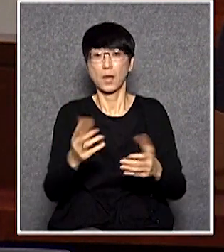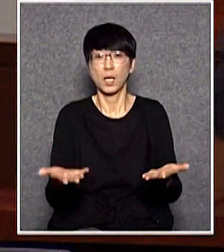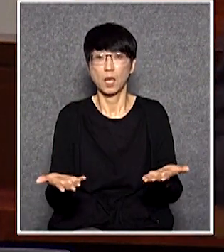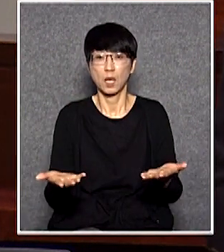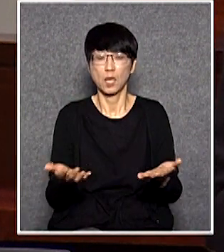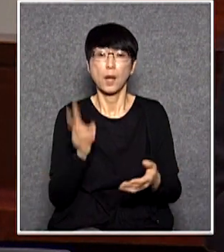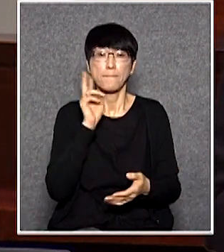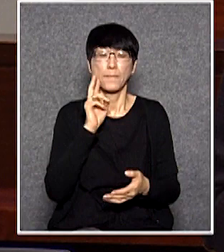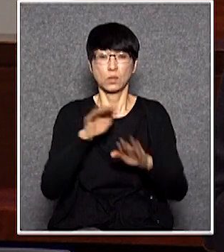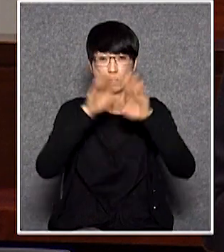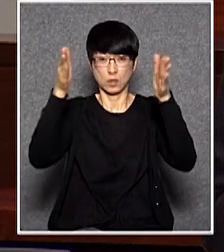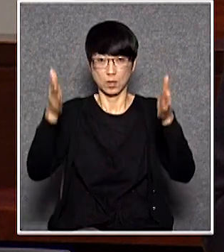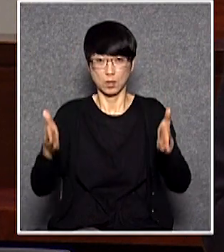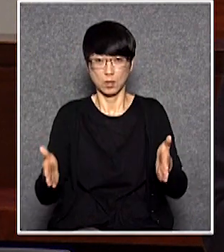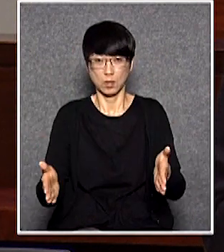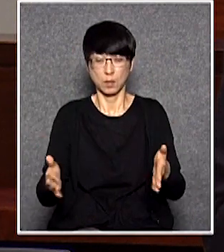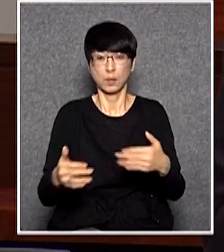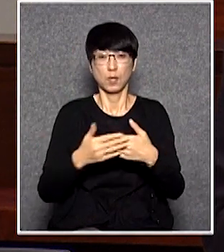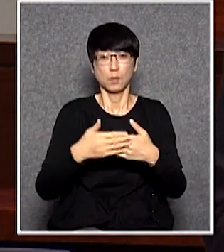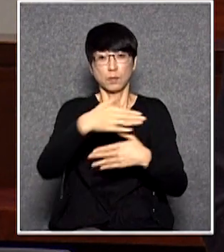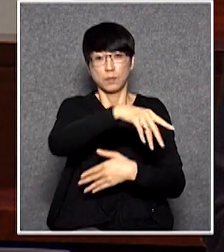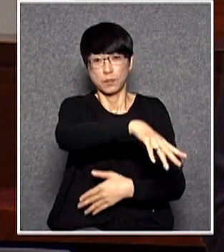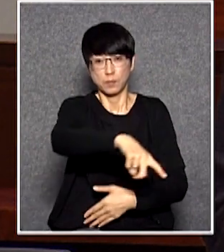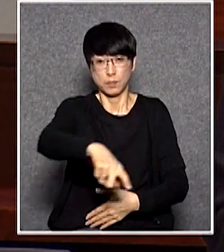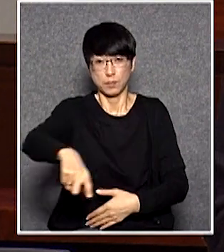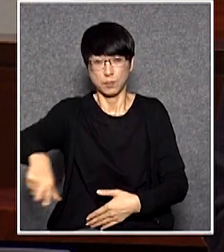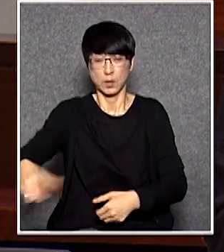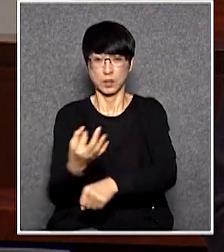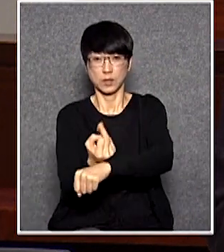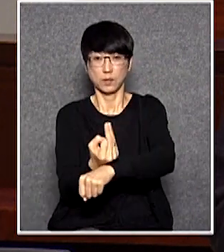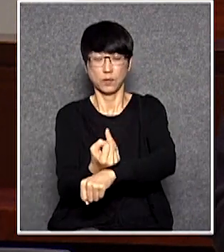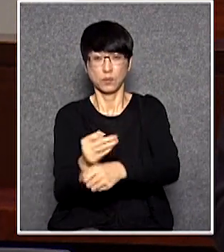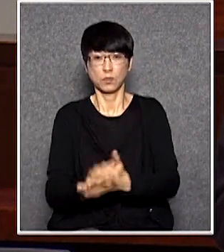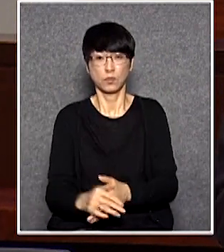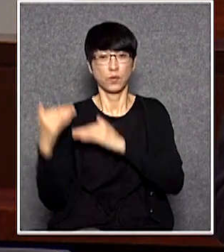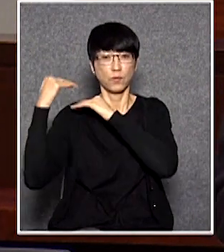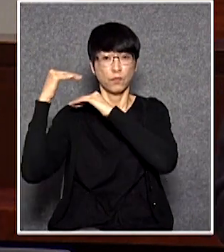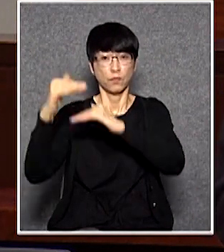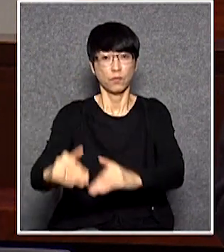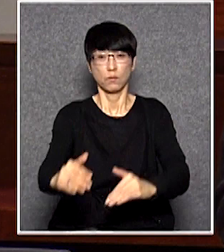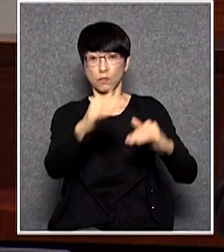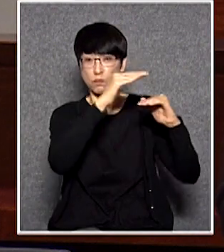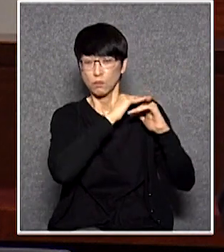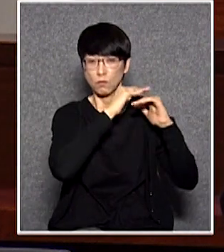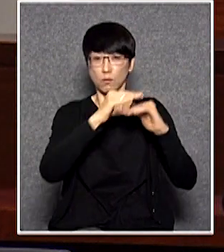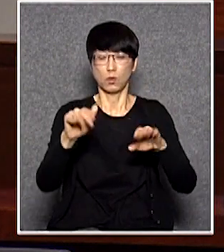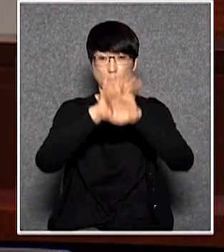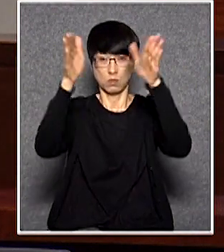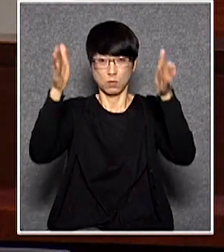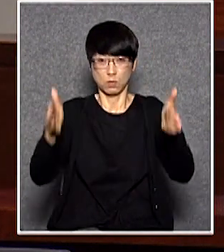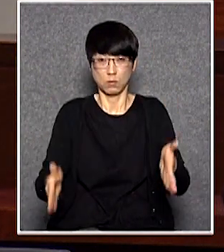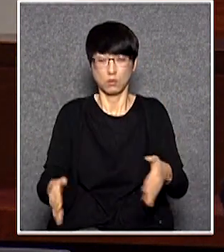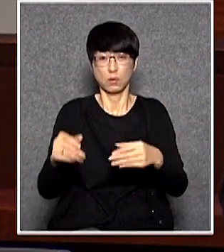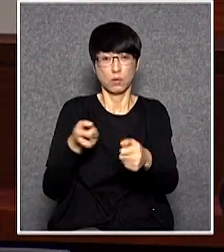例如在店鋪門前花了半個小時上落貨商戶在店鋪門